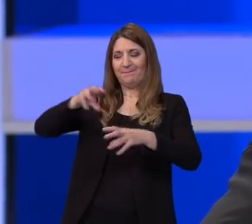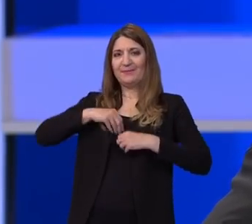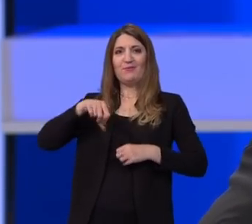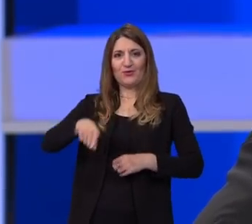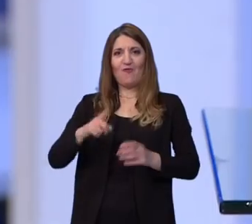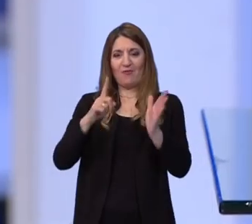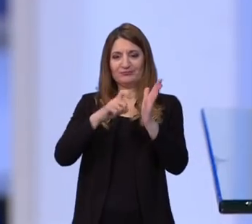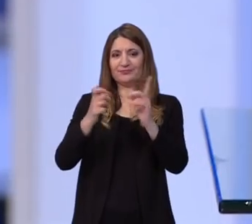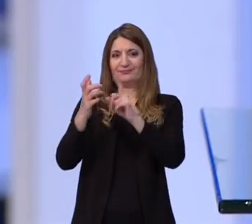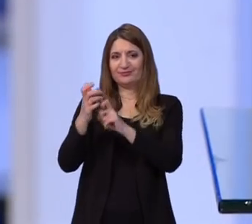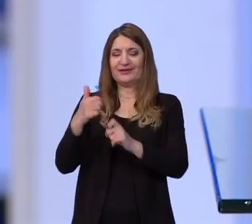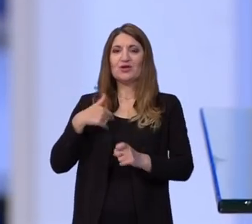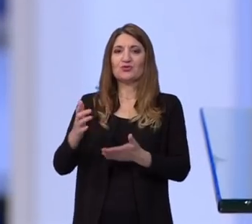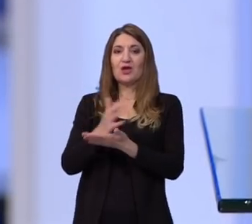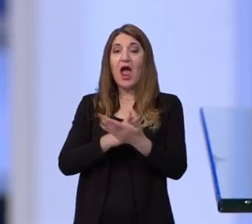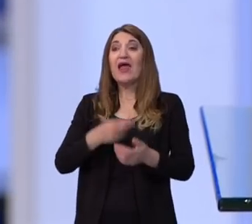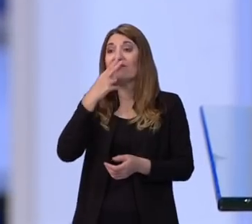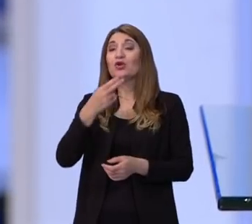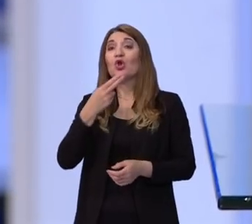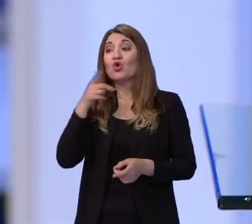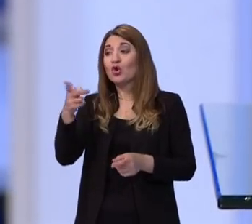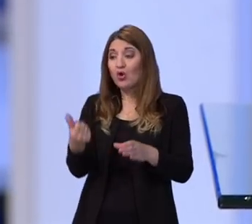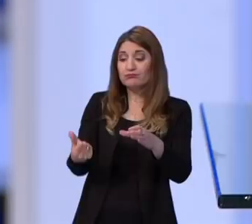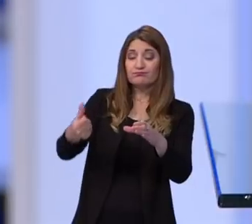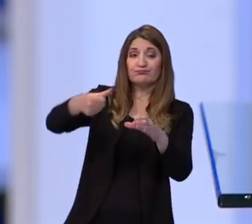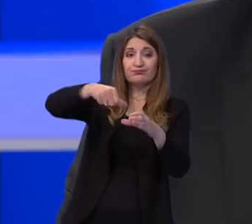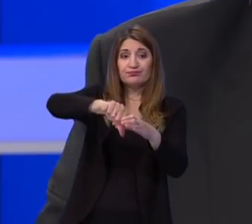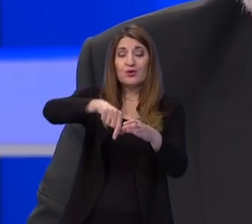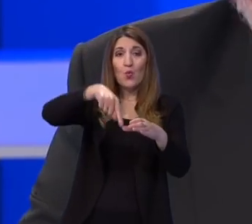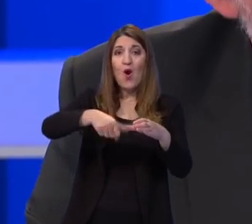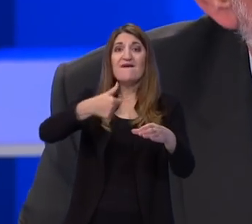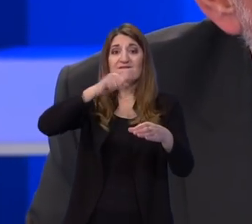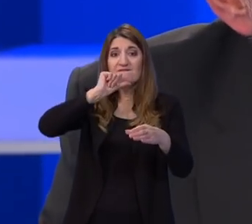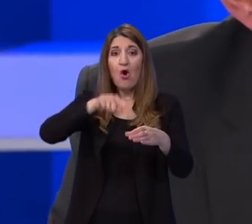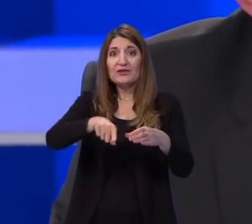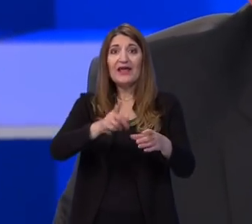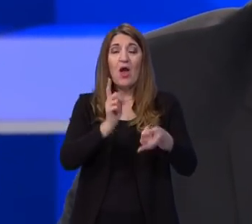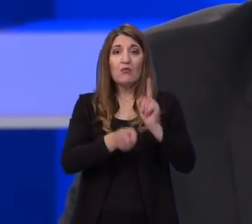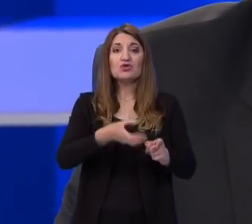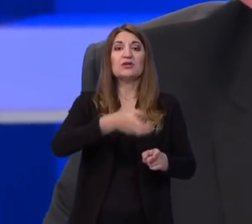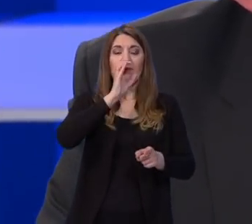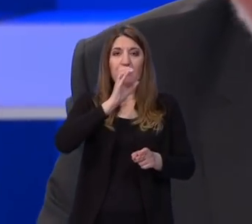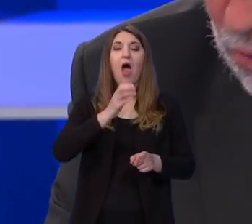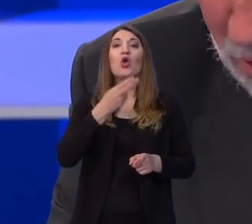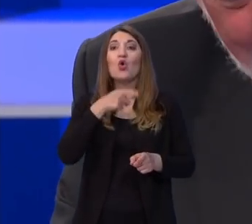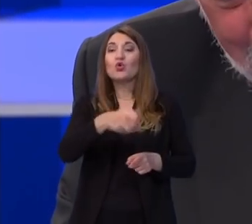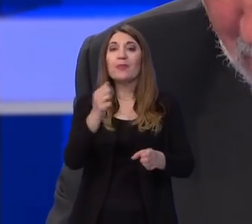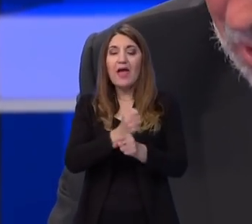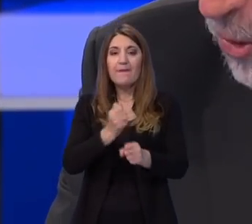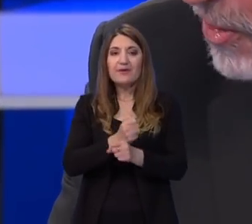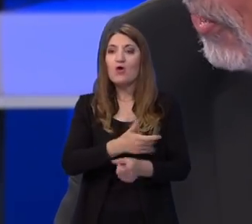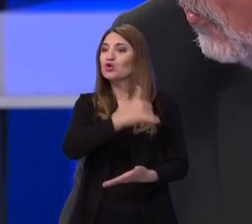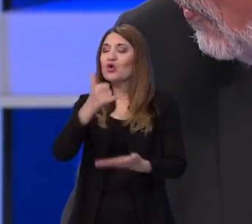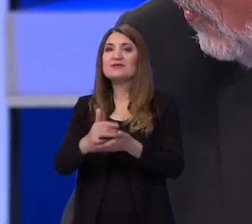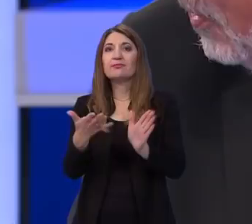iskoristiti. A kad utvrde ko je ubacio dezenficijansu, vodu, onda ćemo dalje razgovarati. Što dan